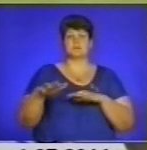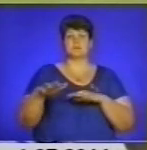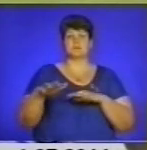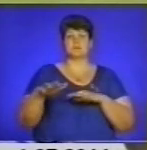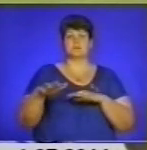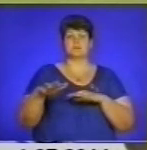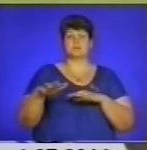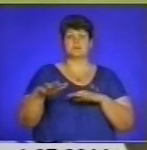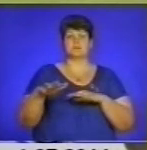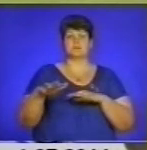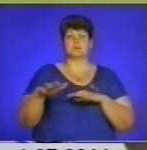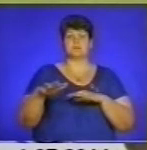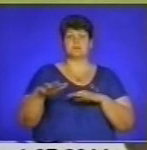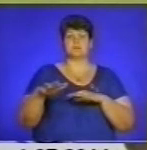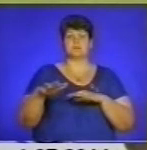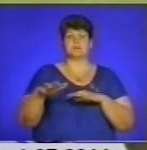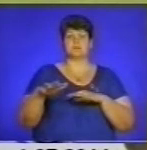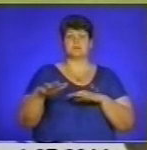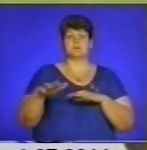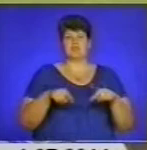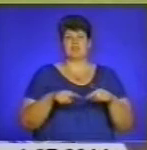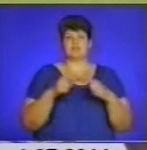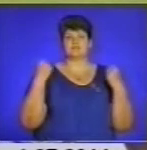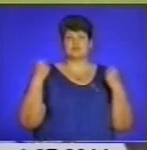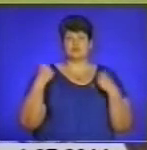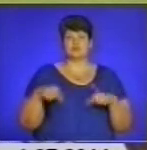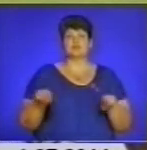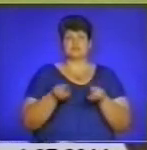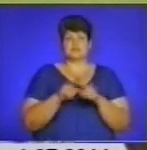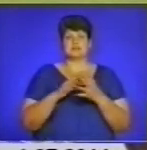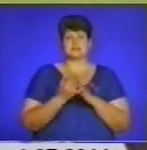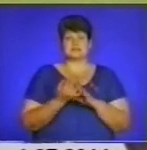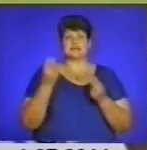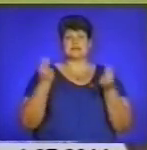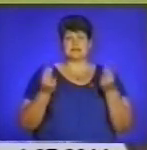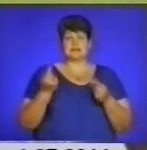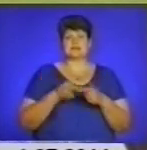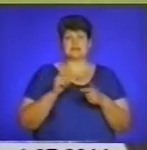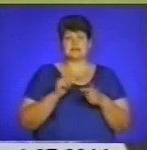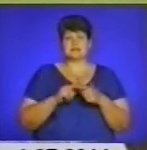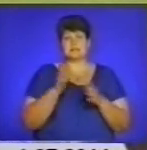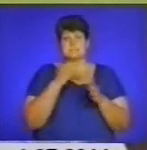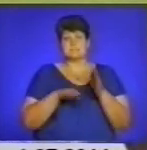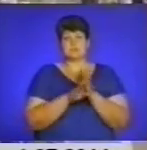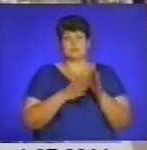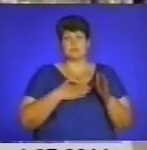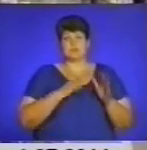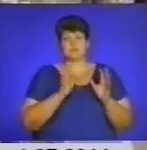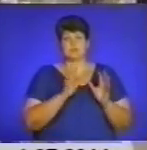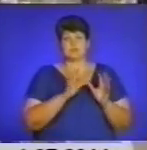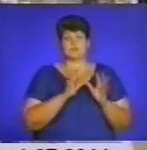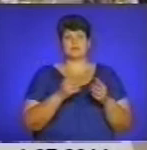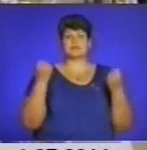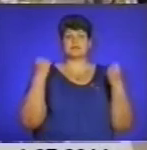На олімпійських видів спорту, відповідно і ті ж самі сільські ігри це, власне, під моєю опікою. Сільські